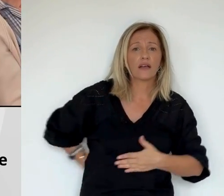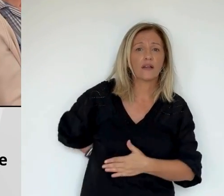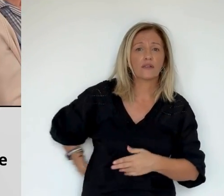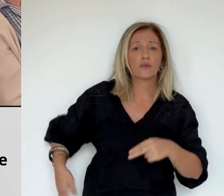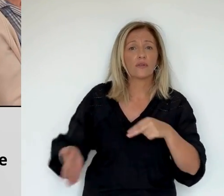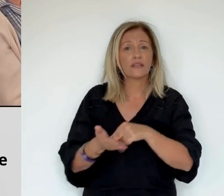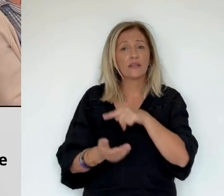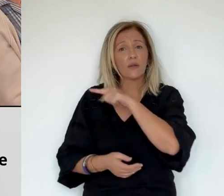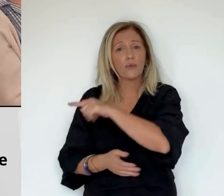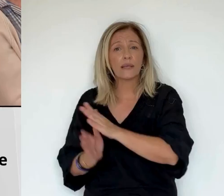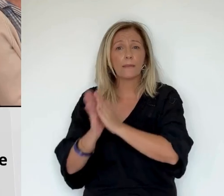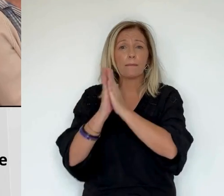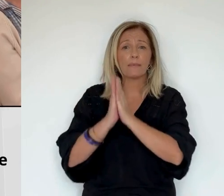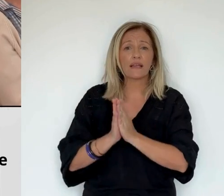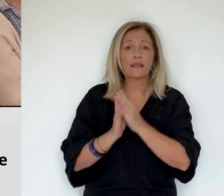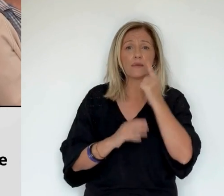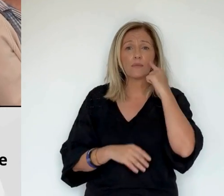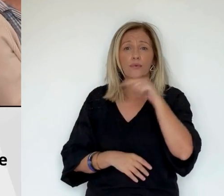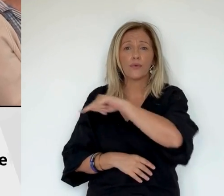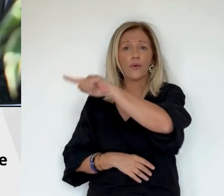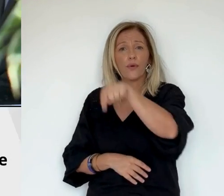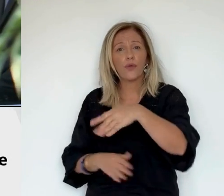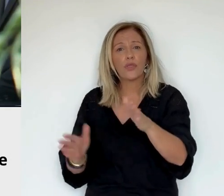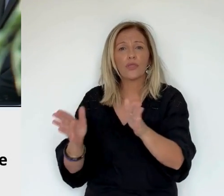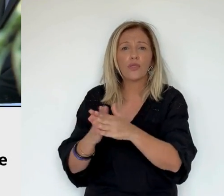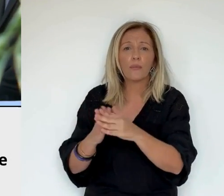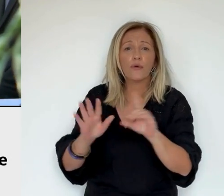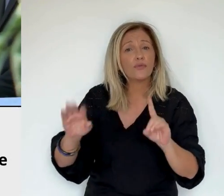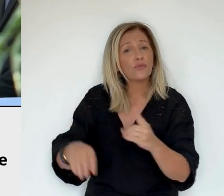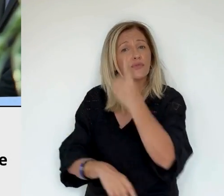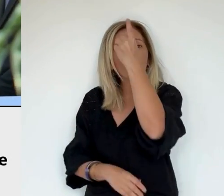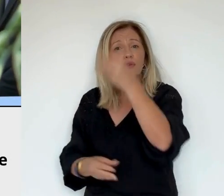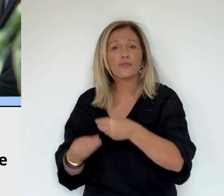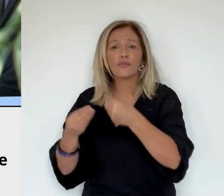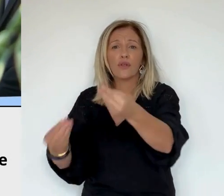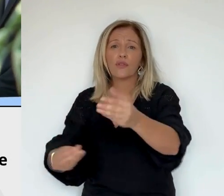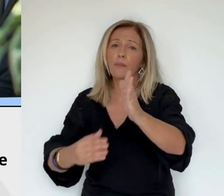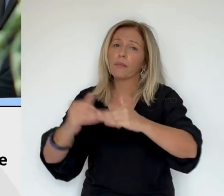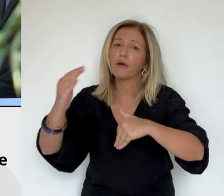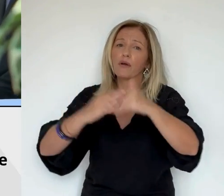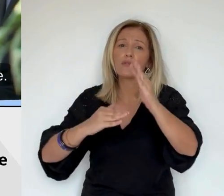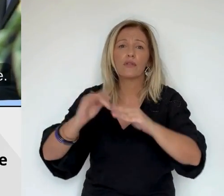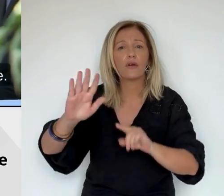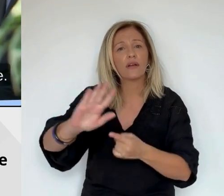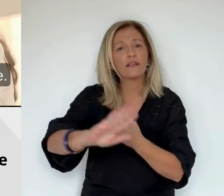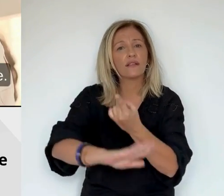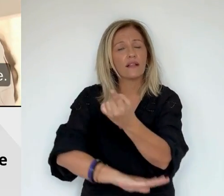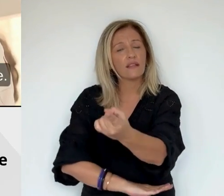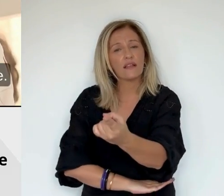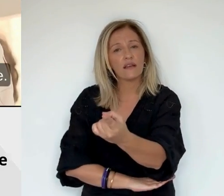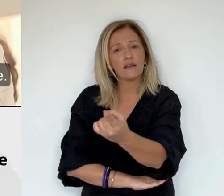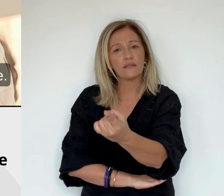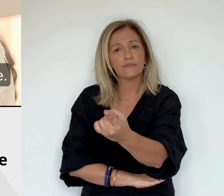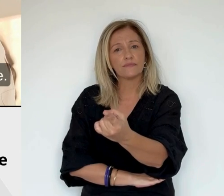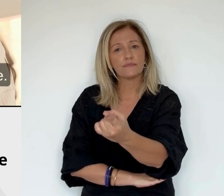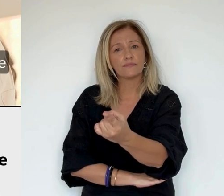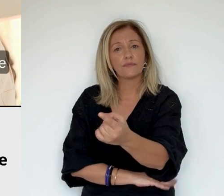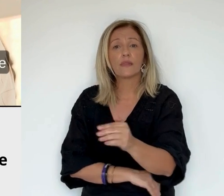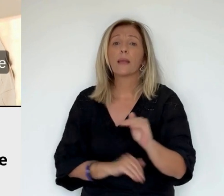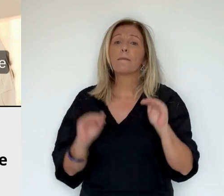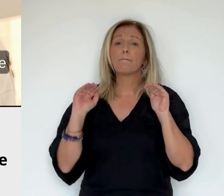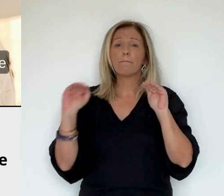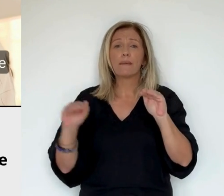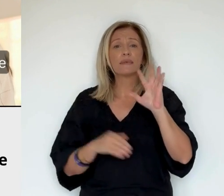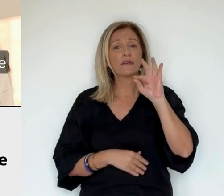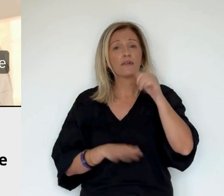Le cardinal Bustillo rend hommage aux 95 victimes de la caravelle Ajaccio-Nice au cimetière d'Ajaccio, comme chaque année.